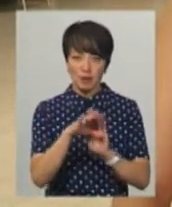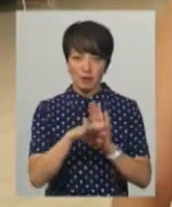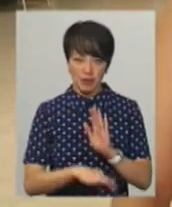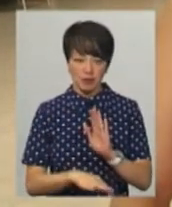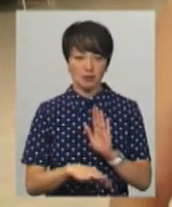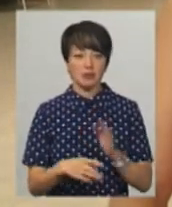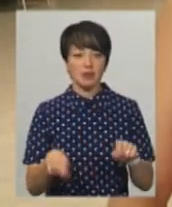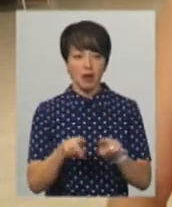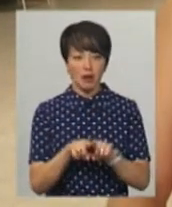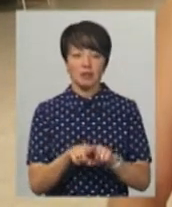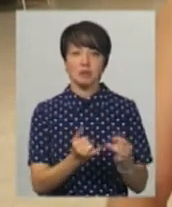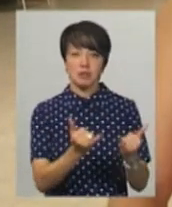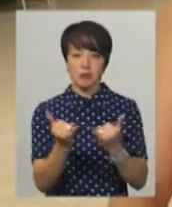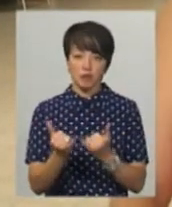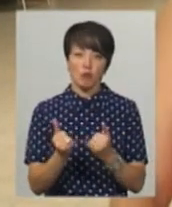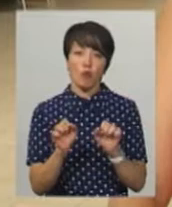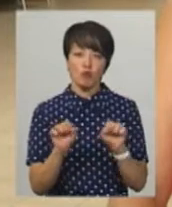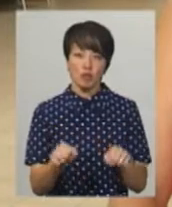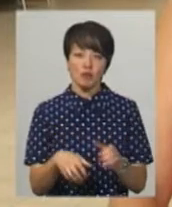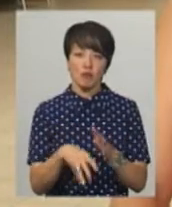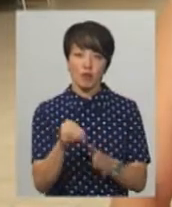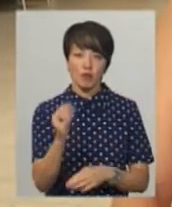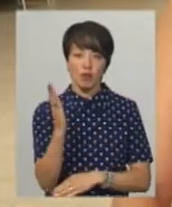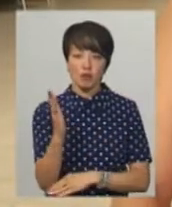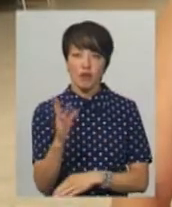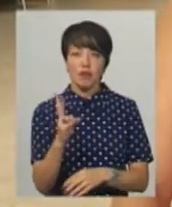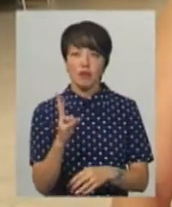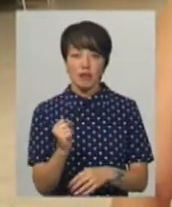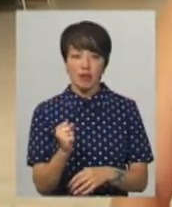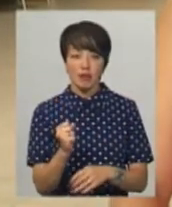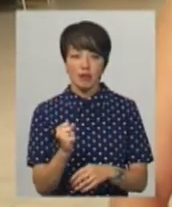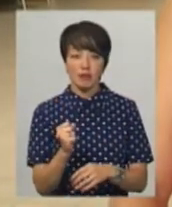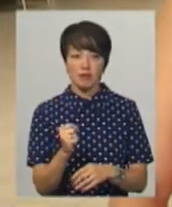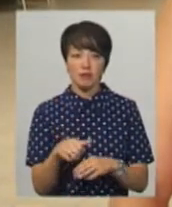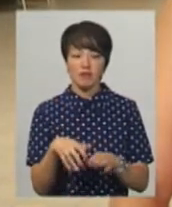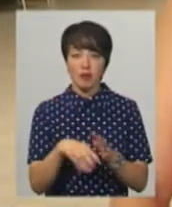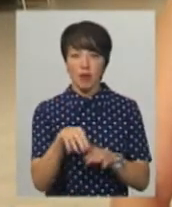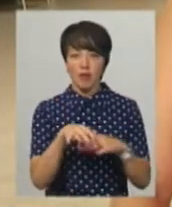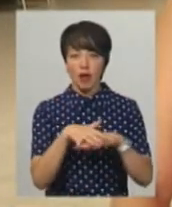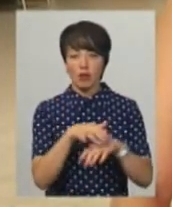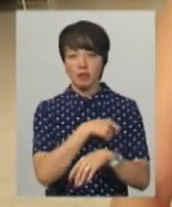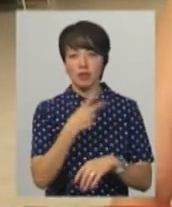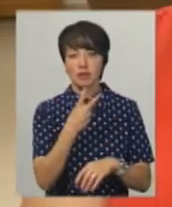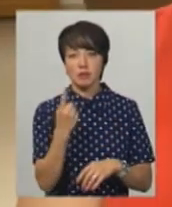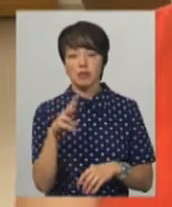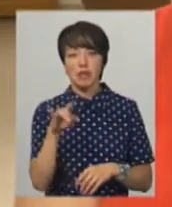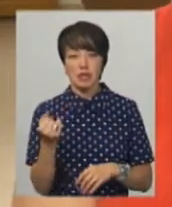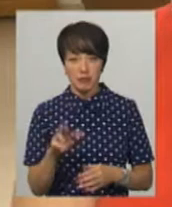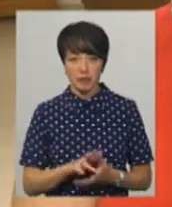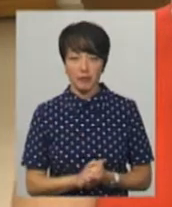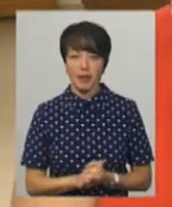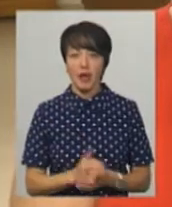списки виборців. Таким чином забезпечуємо їм можливість проголосувати на виборах народних депутатів 21 липня. Якщо